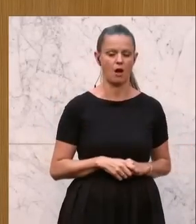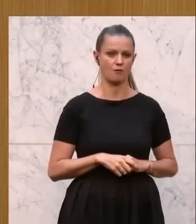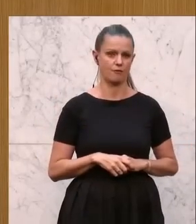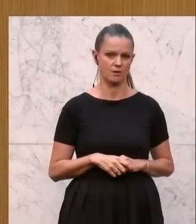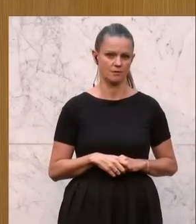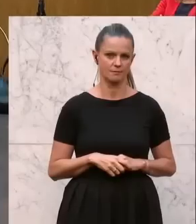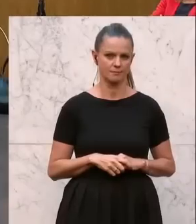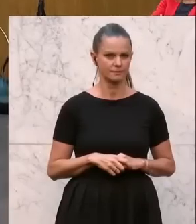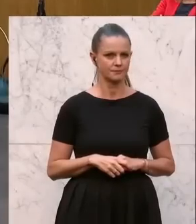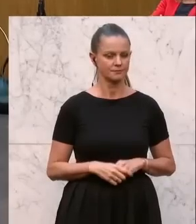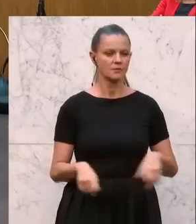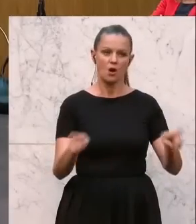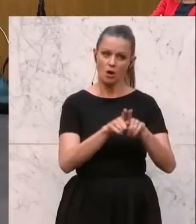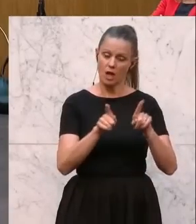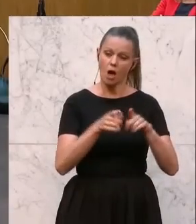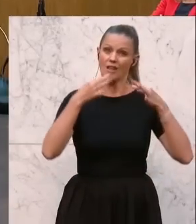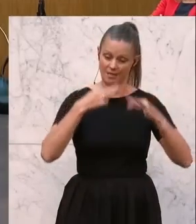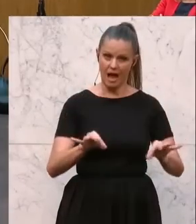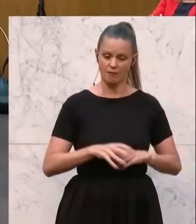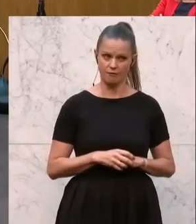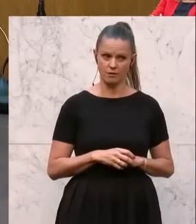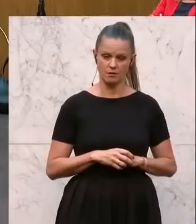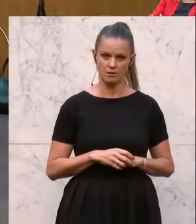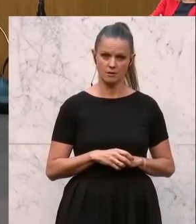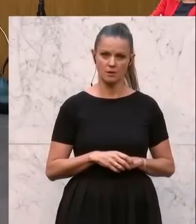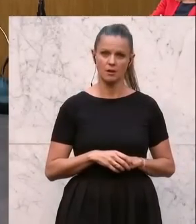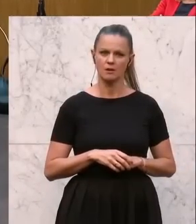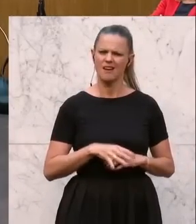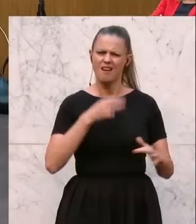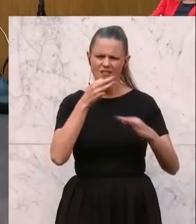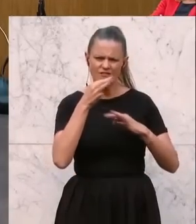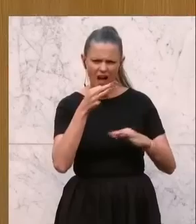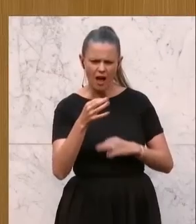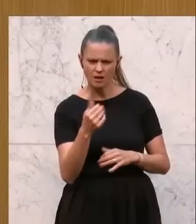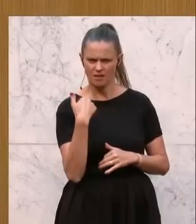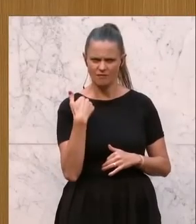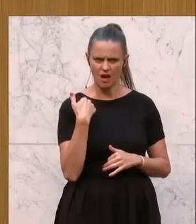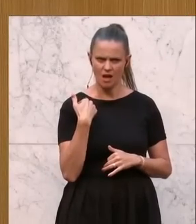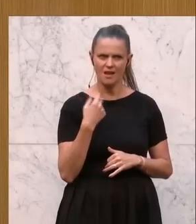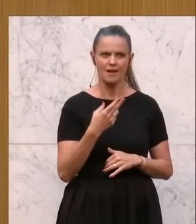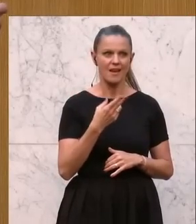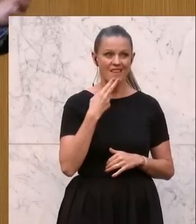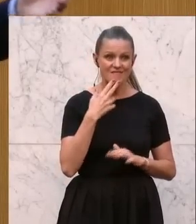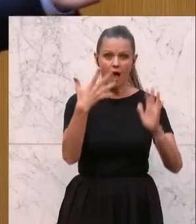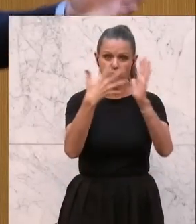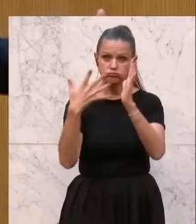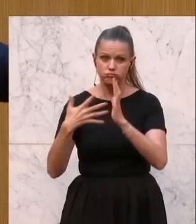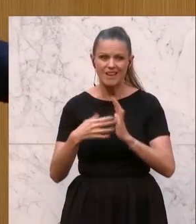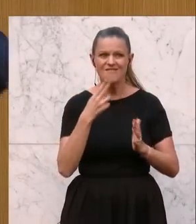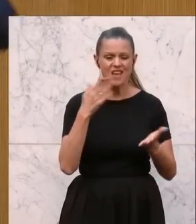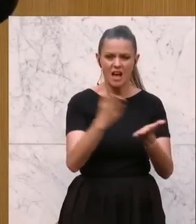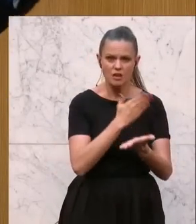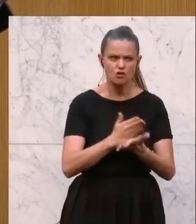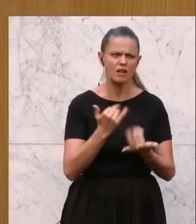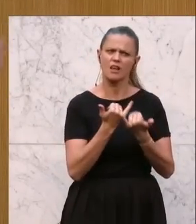Und ich darf auf die Frage hin, wer das Ganze überhaupt kontrolliert, wer entscheidet denn